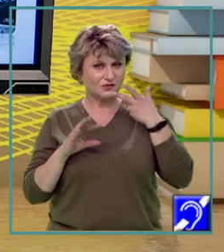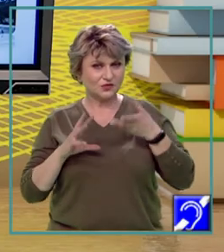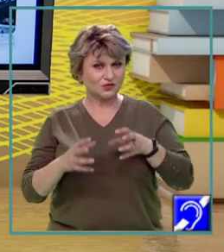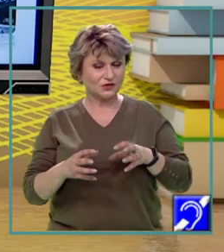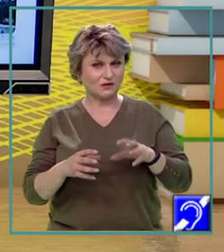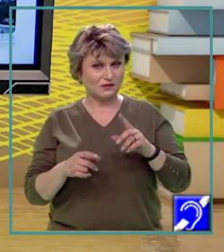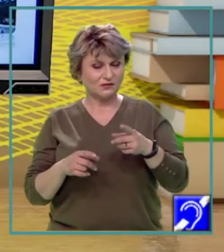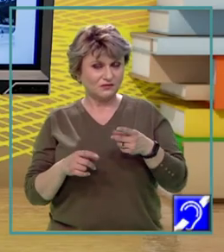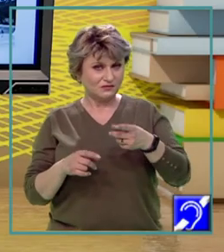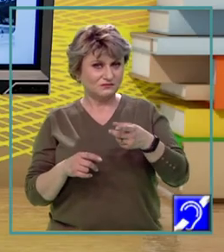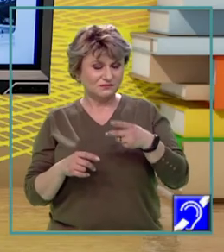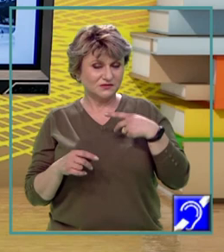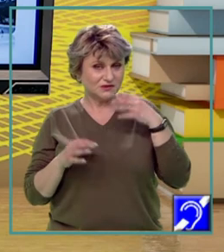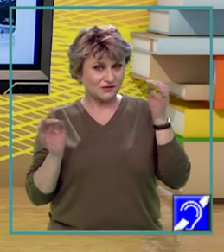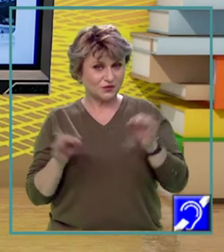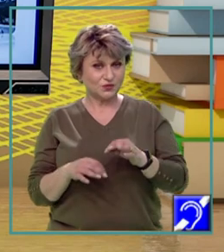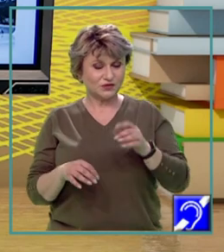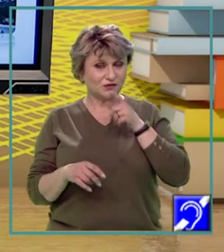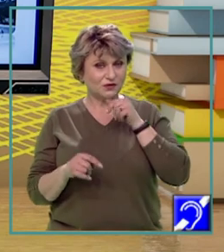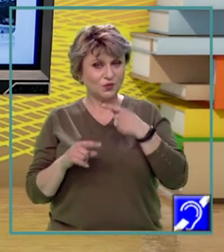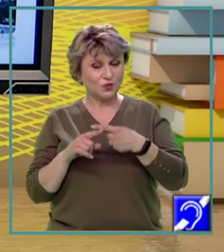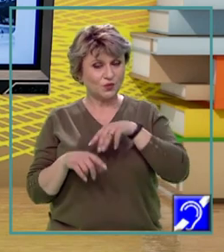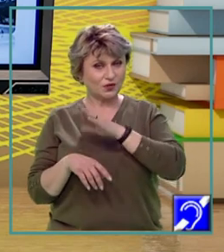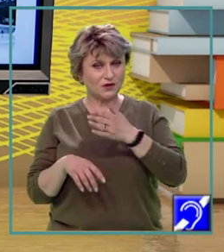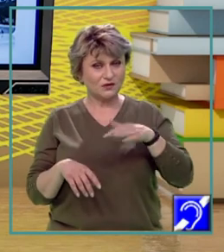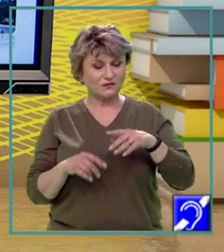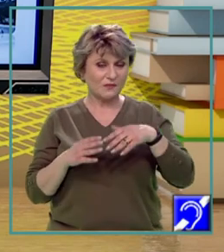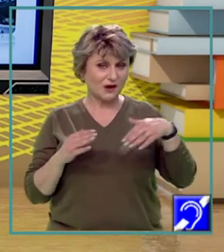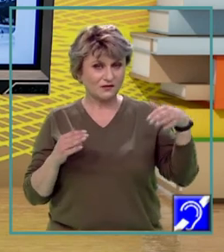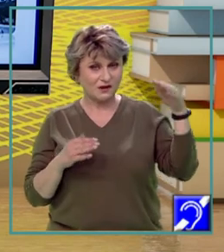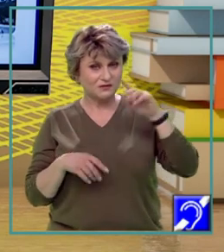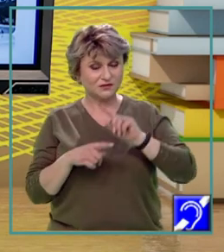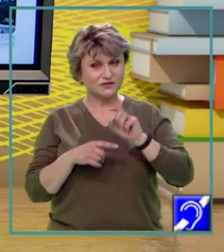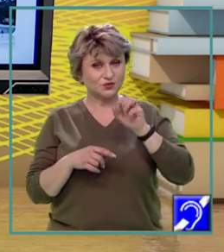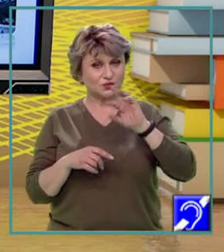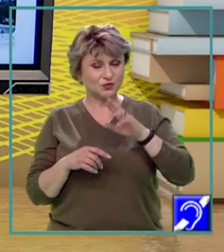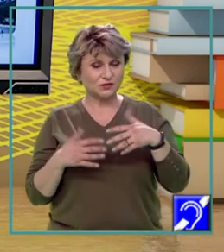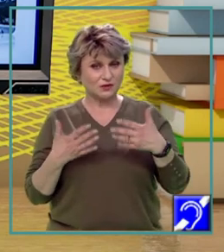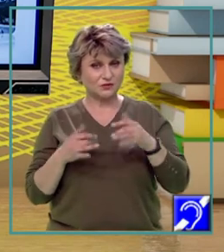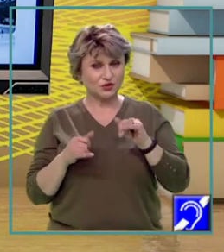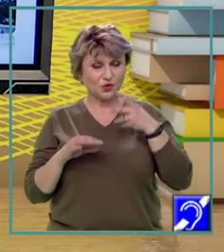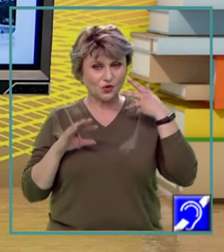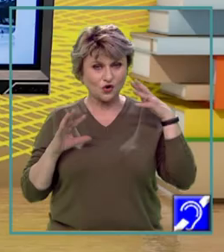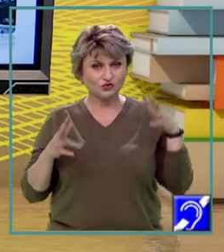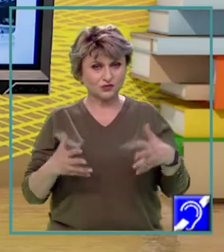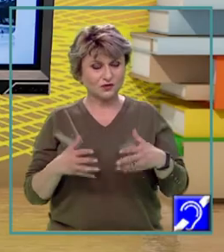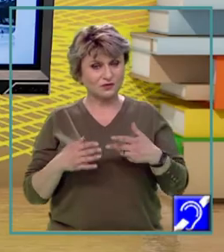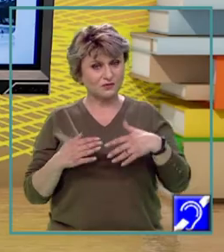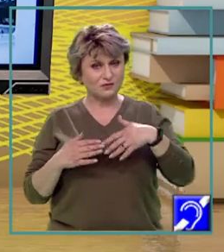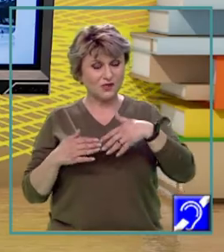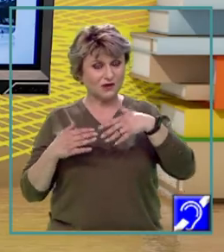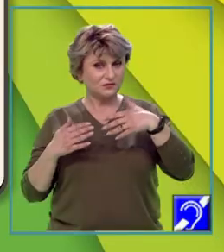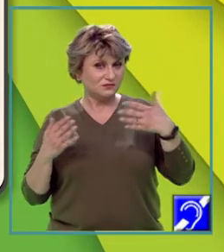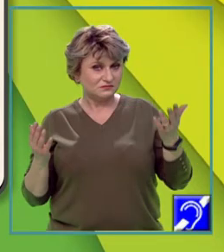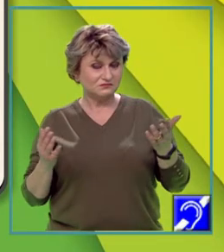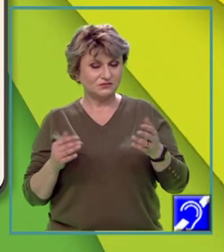redusă a construcțiilor, în regiunile cu relief mai înalt și o infrastructură slabă, o concentrare mai ridicată în regiunile